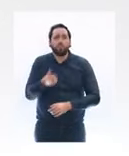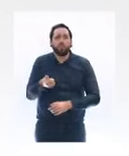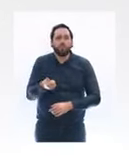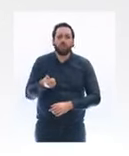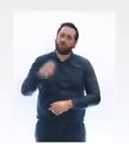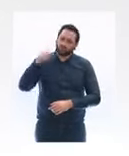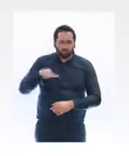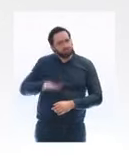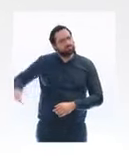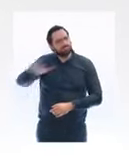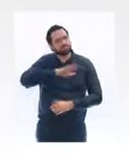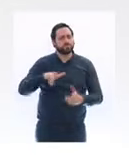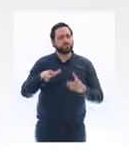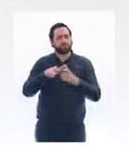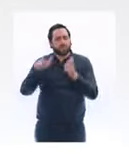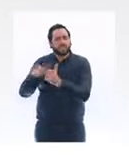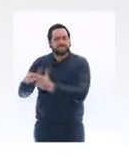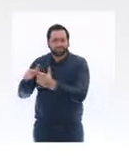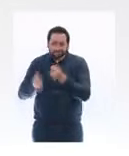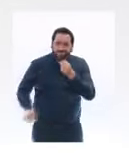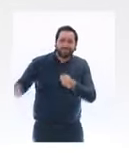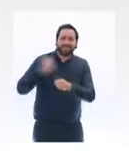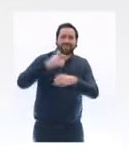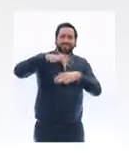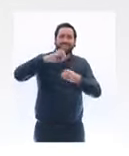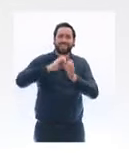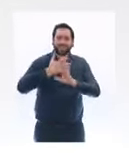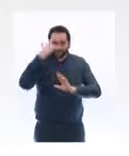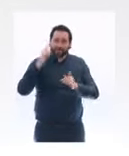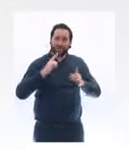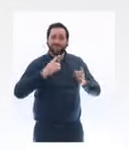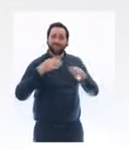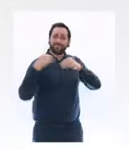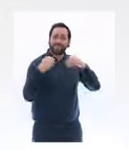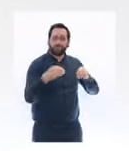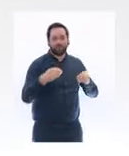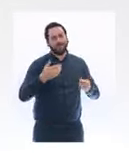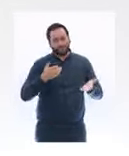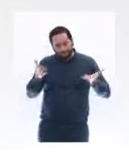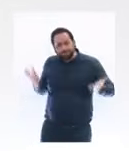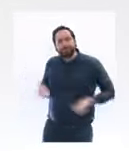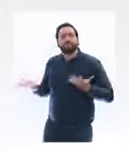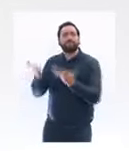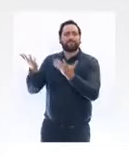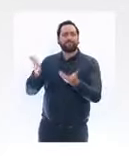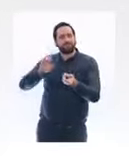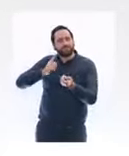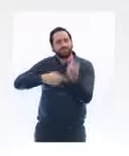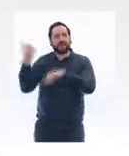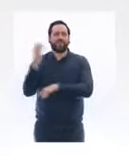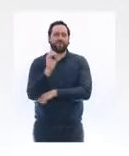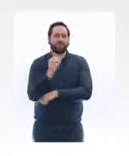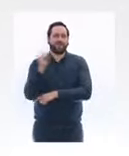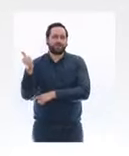moyens financiers pour permettre aux TPE françaises d'accélérer leur numérisation. Cela facilitera la vente à reporter,